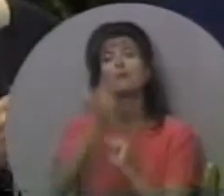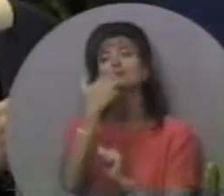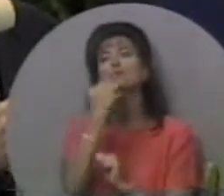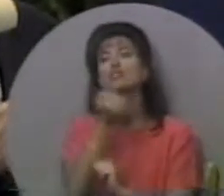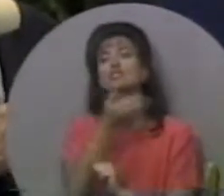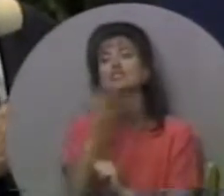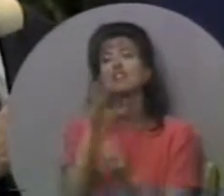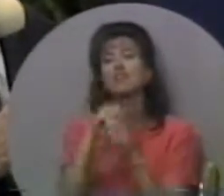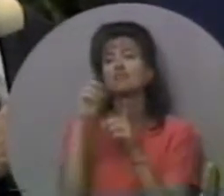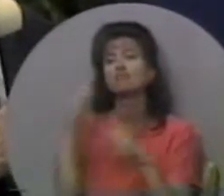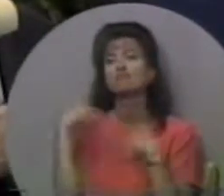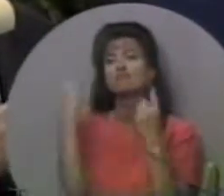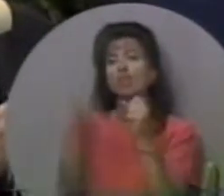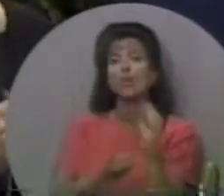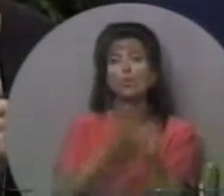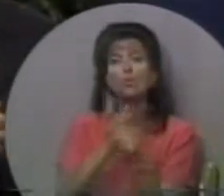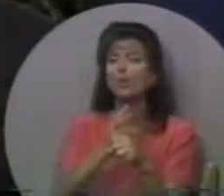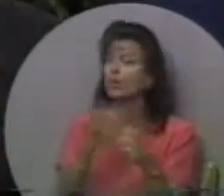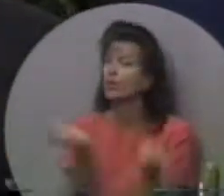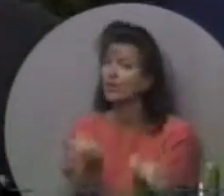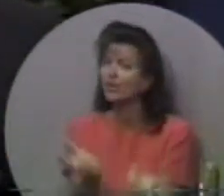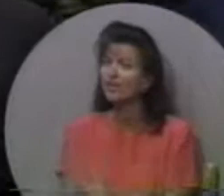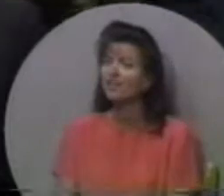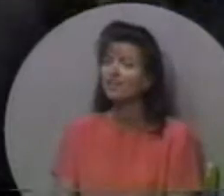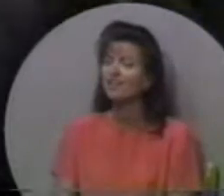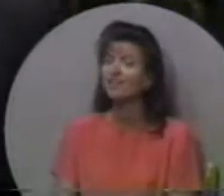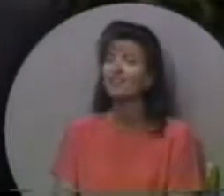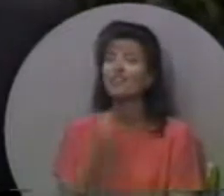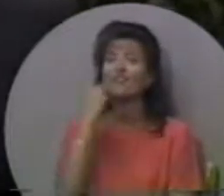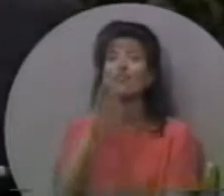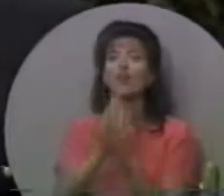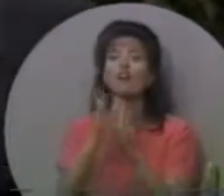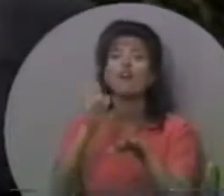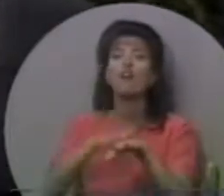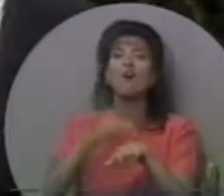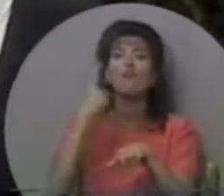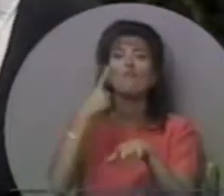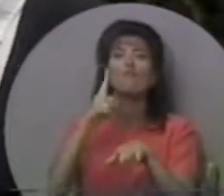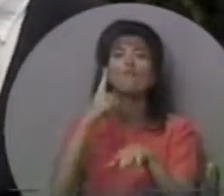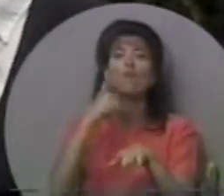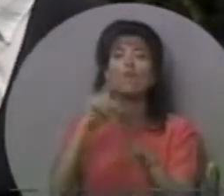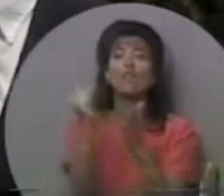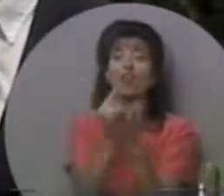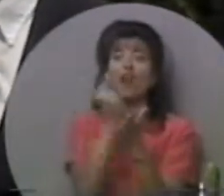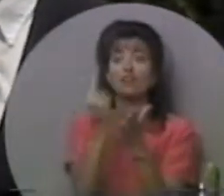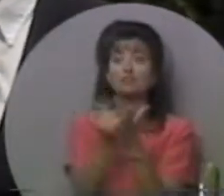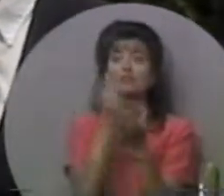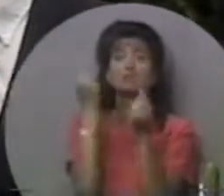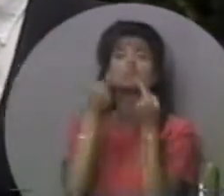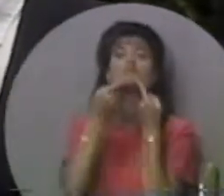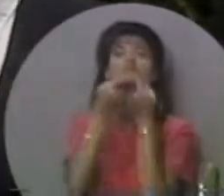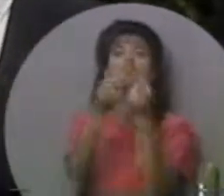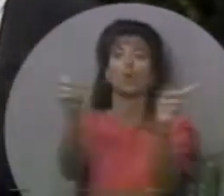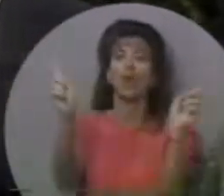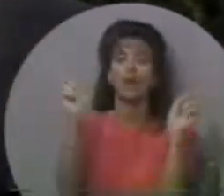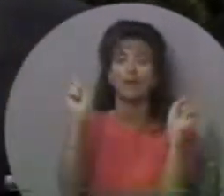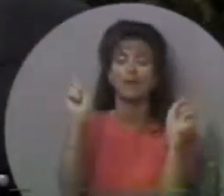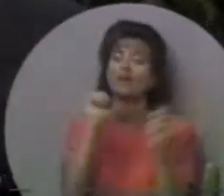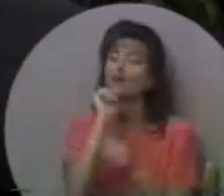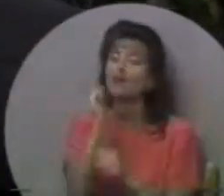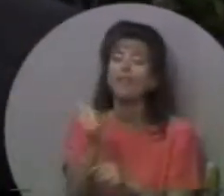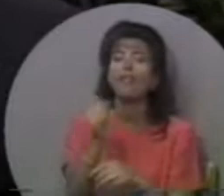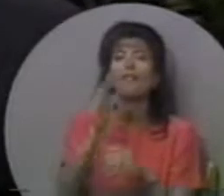Але найцінніша річ у всьому світі це бути покликаним проголошувати